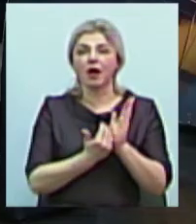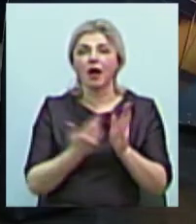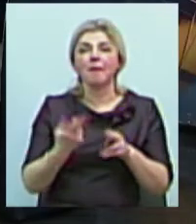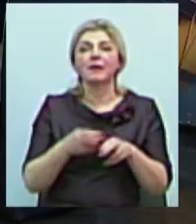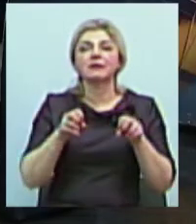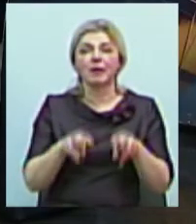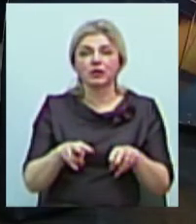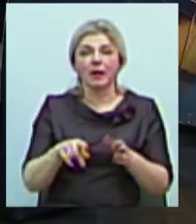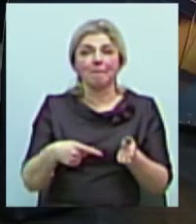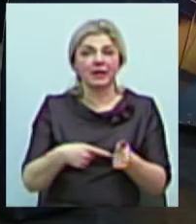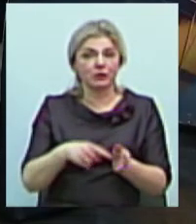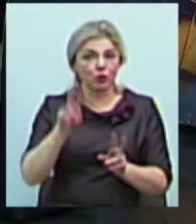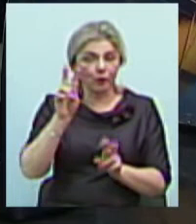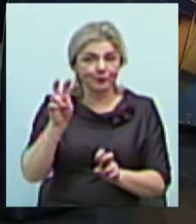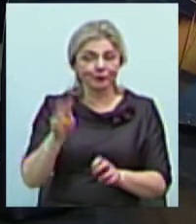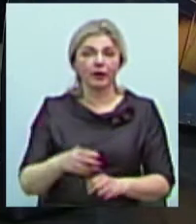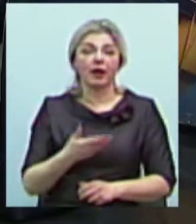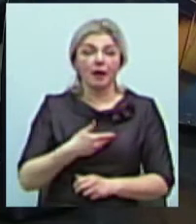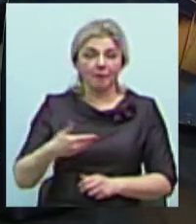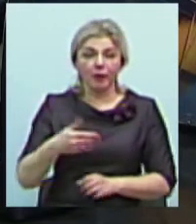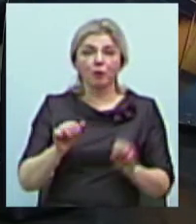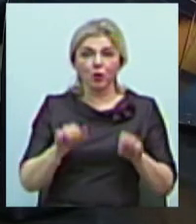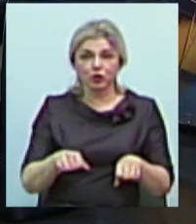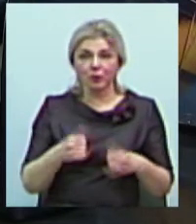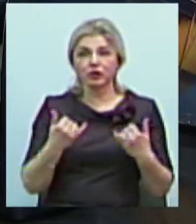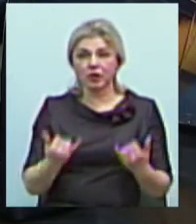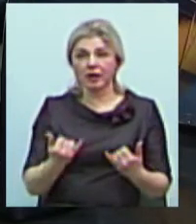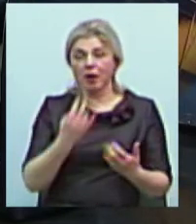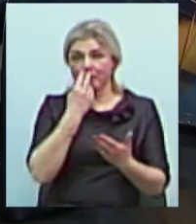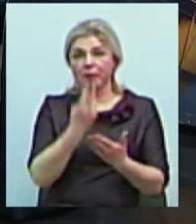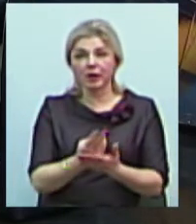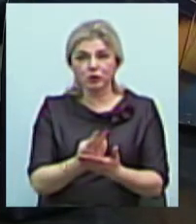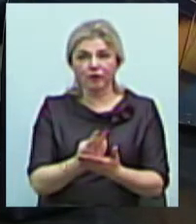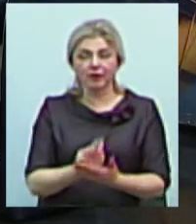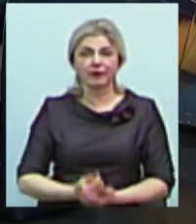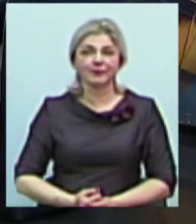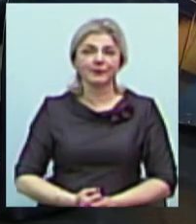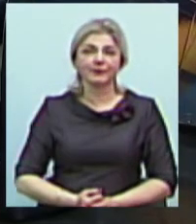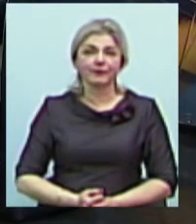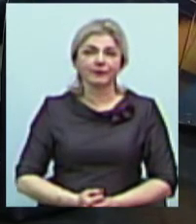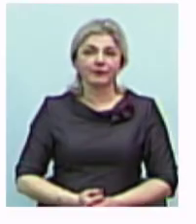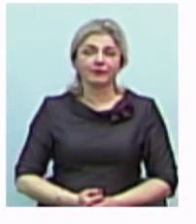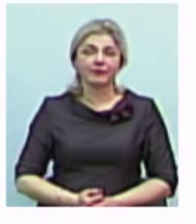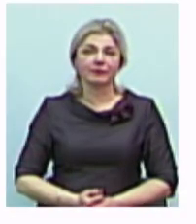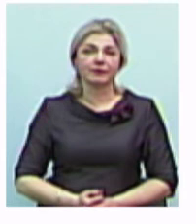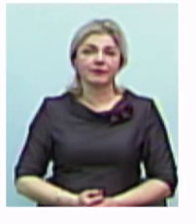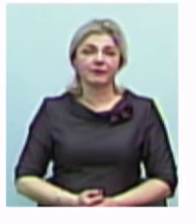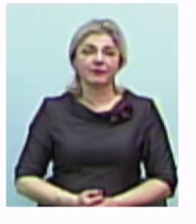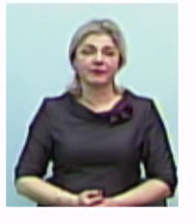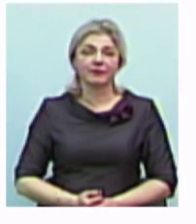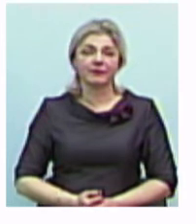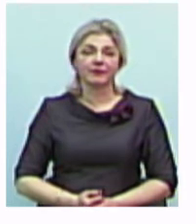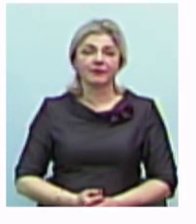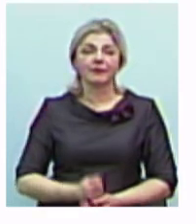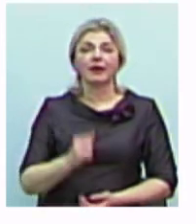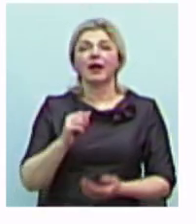місто». Ми, до речі, можемо зараз проілюструвати на сторінці